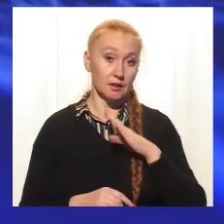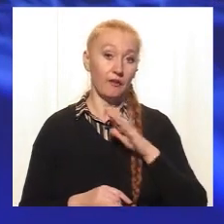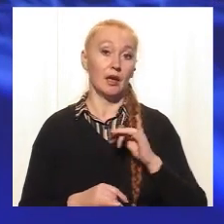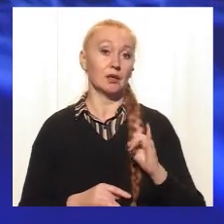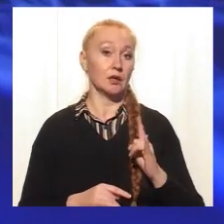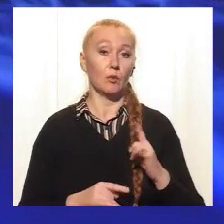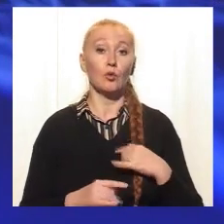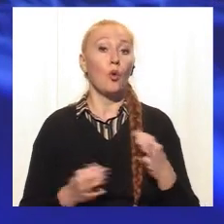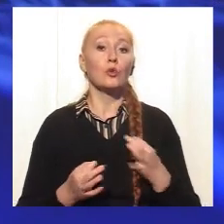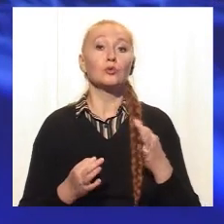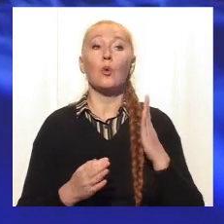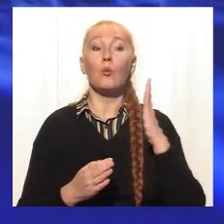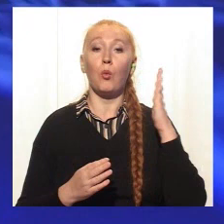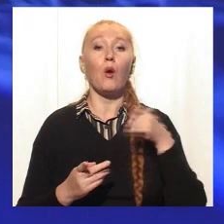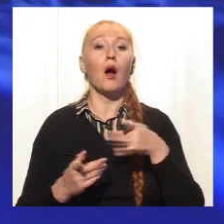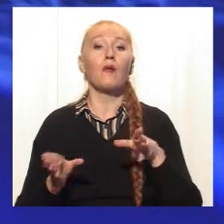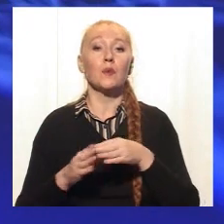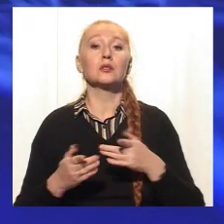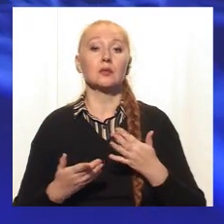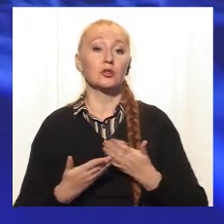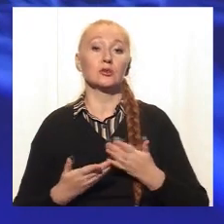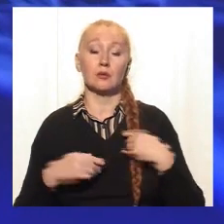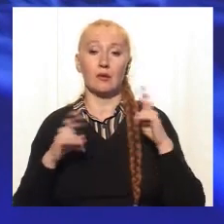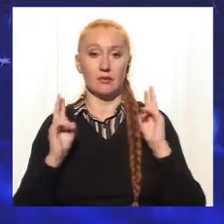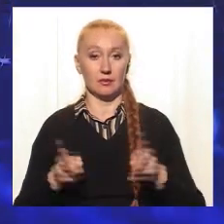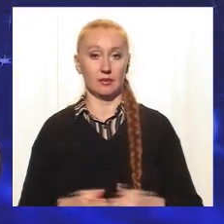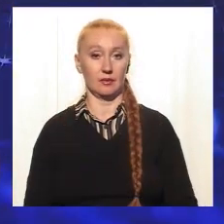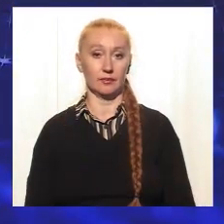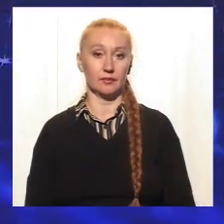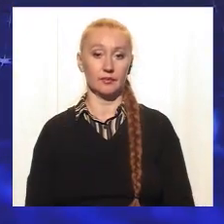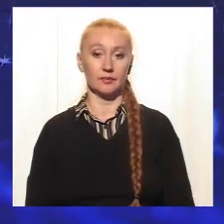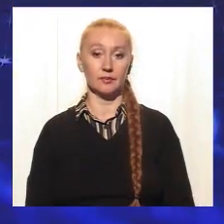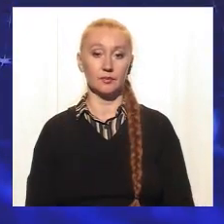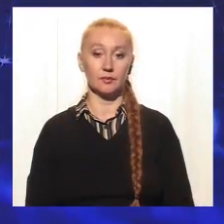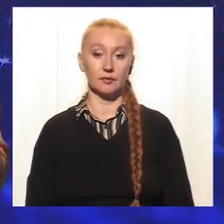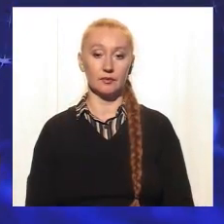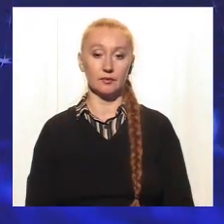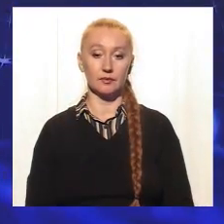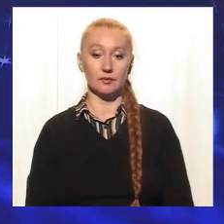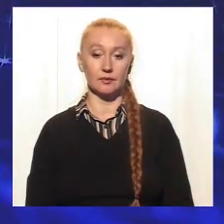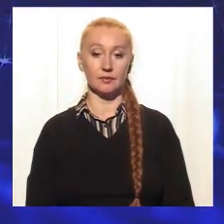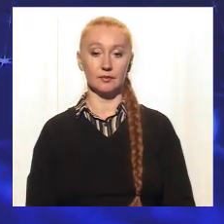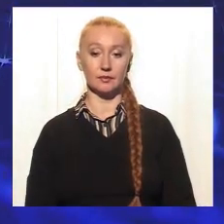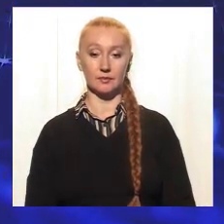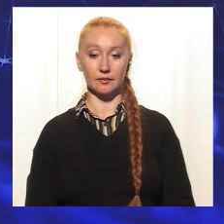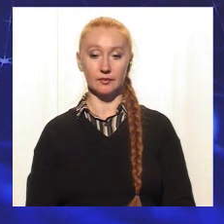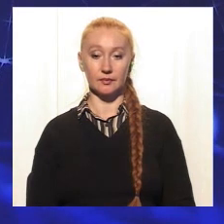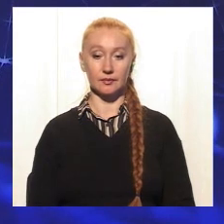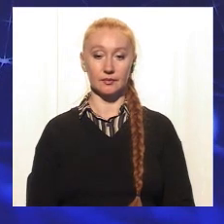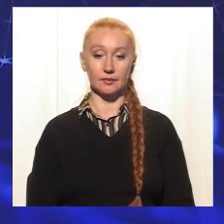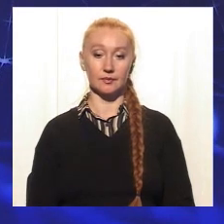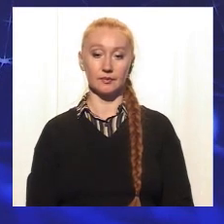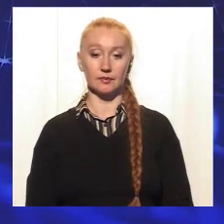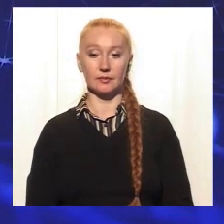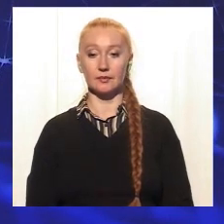но ничего не могу сказать, как сложилась дальнейшая судьба этой девочки. все-таки, я розумію, що, мабуть, складно